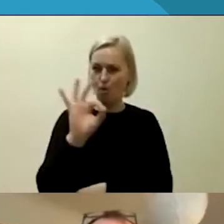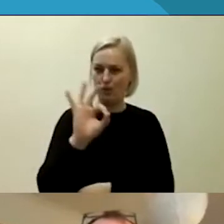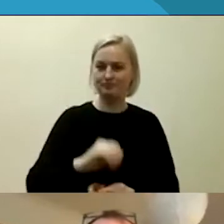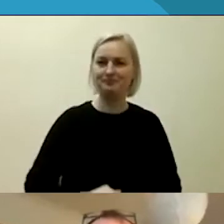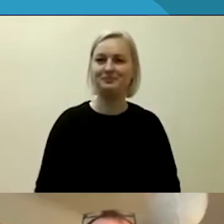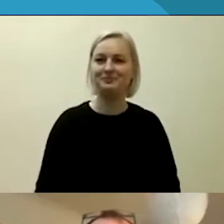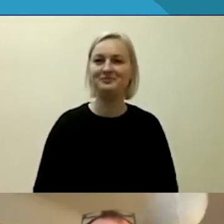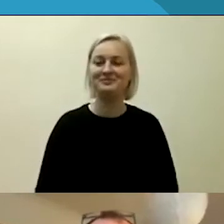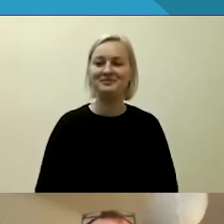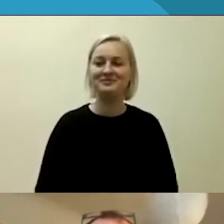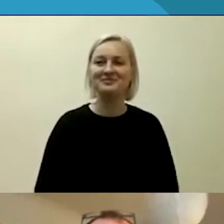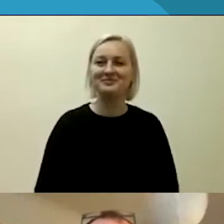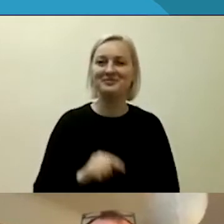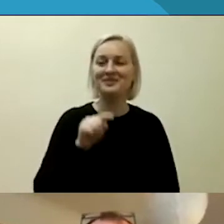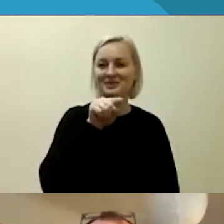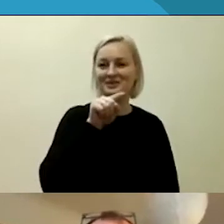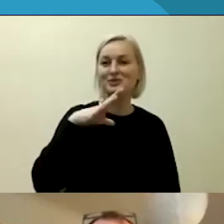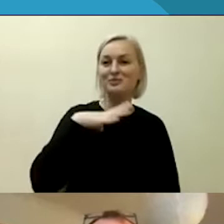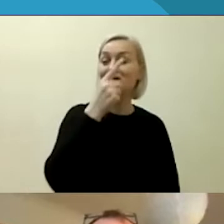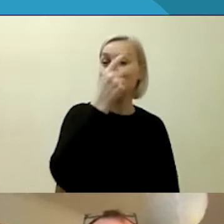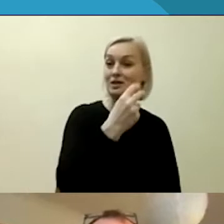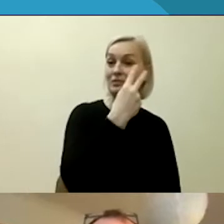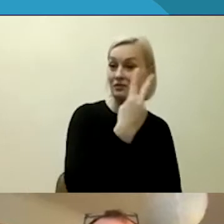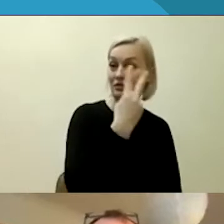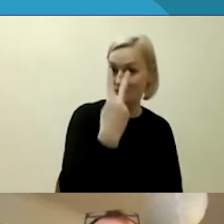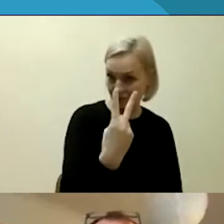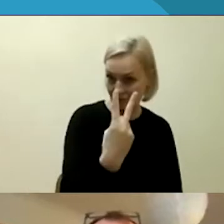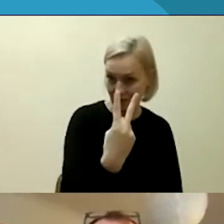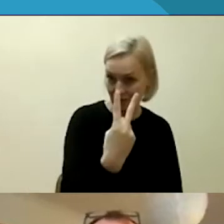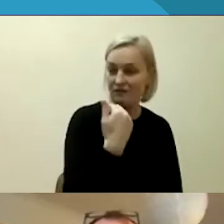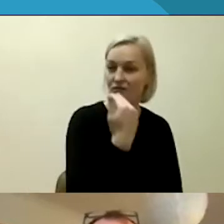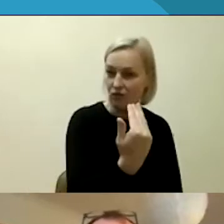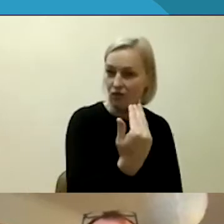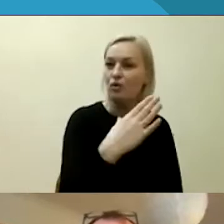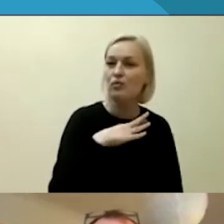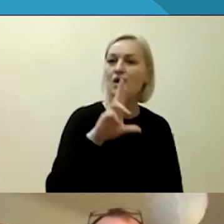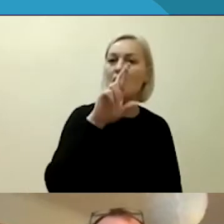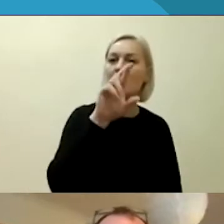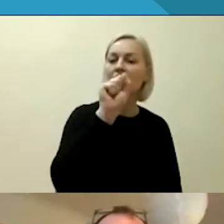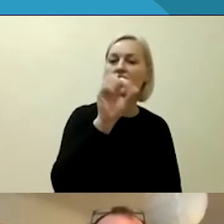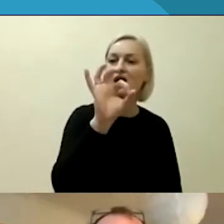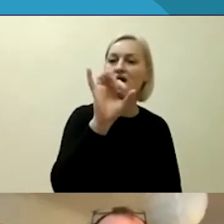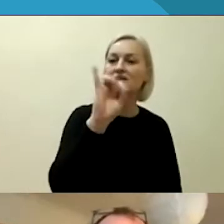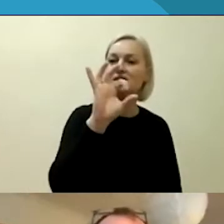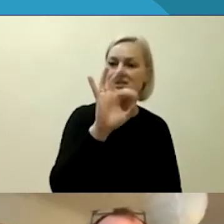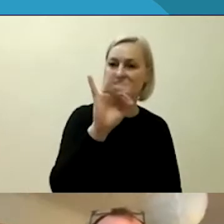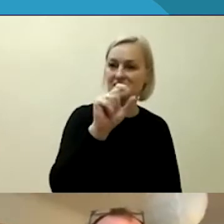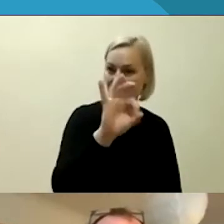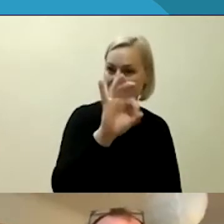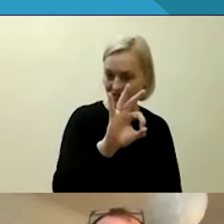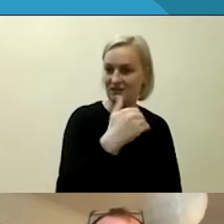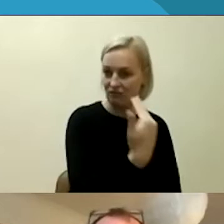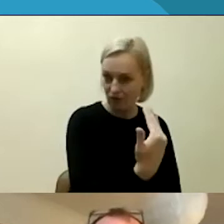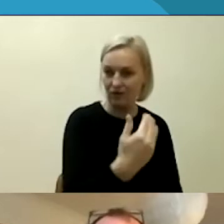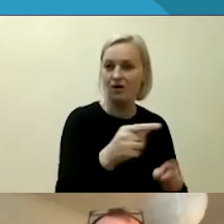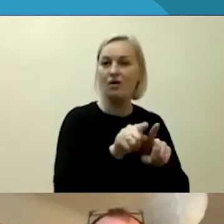Iš jų 122 buvo rasistinio pobūdžio, o tais metais policijoje